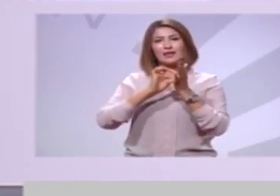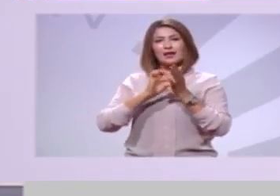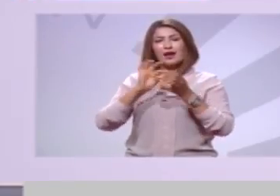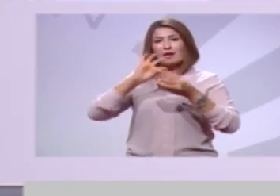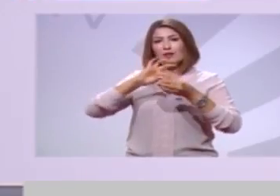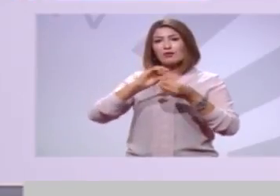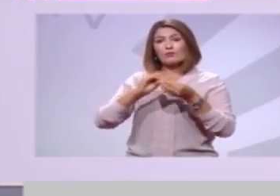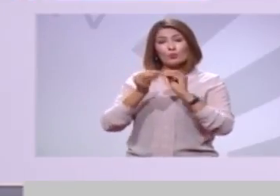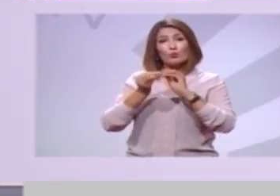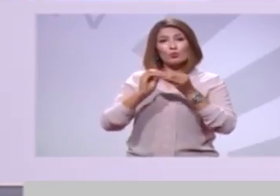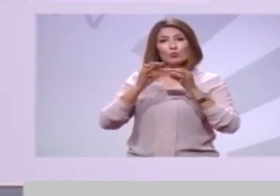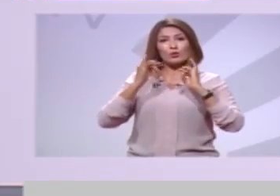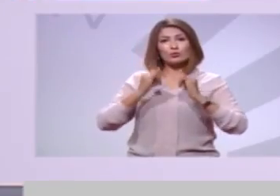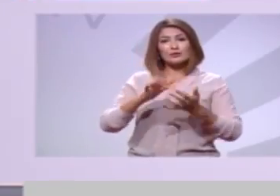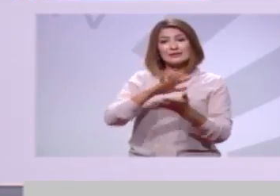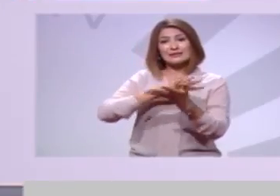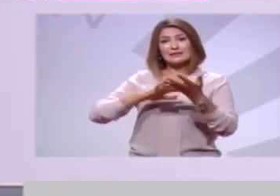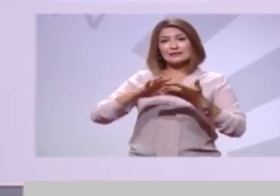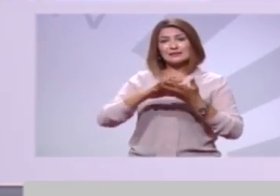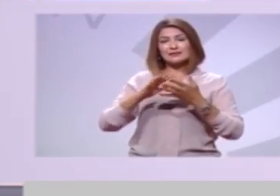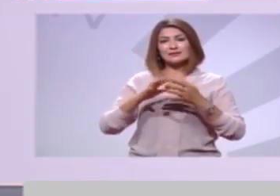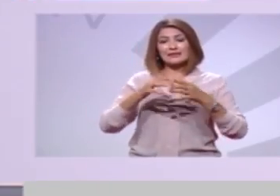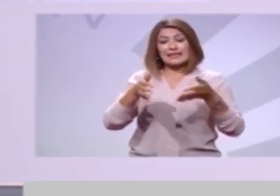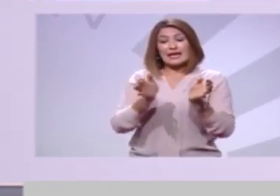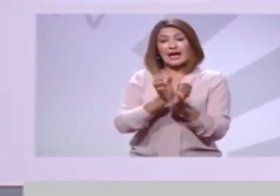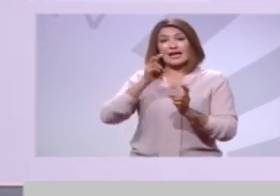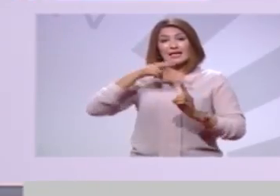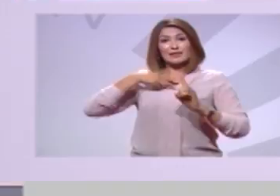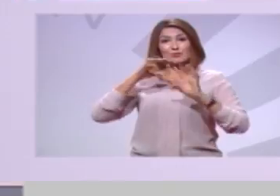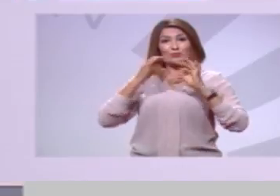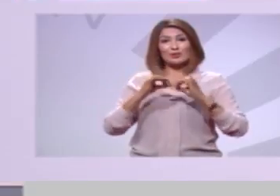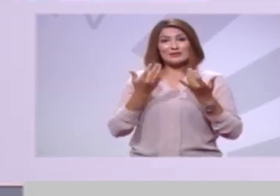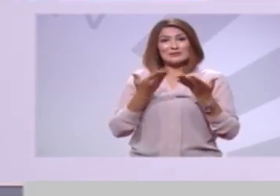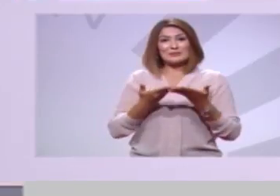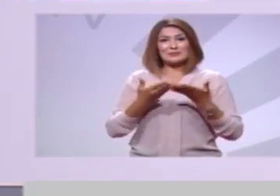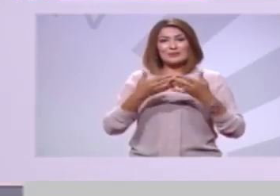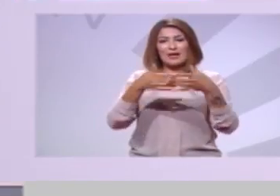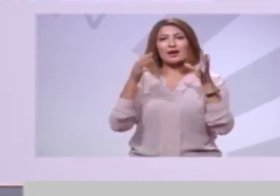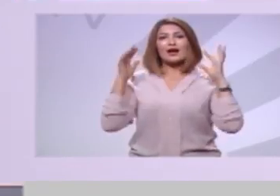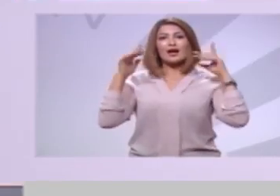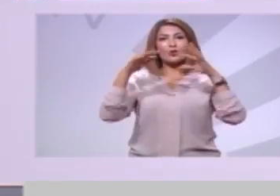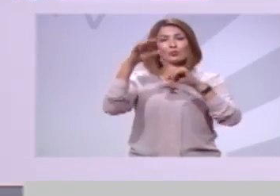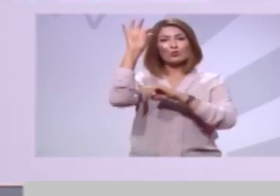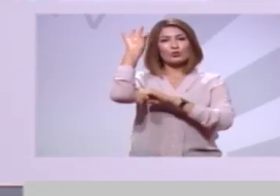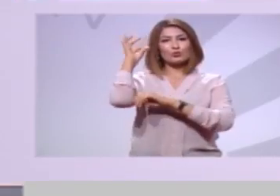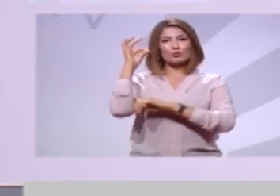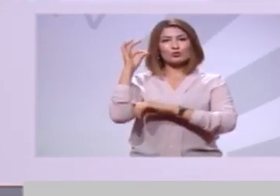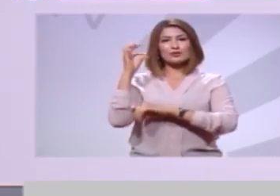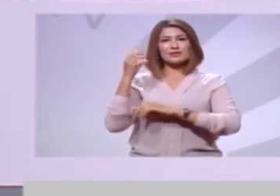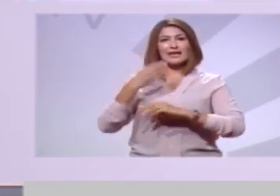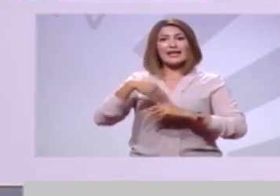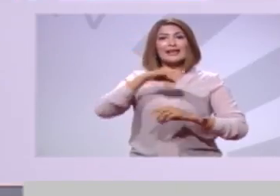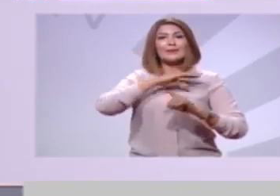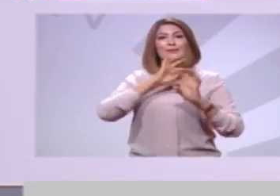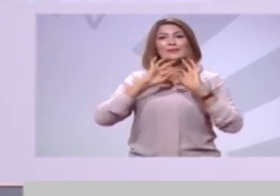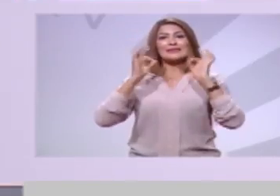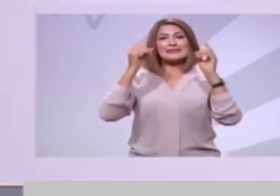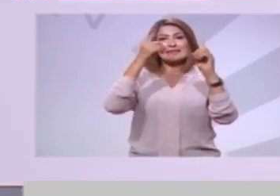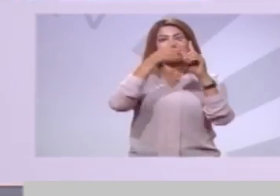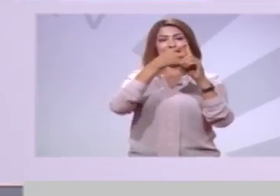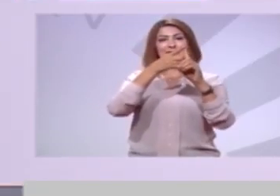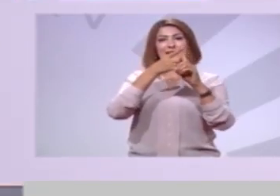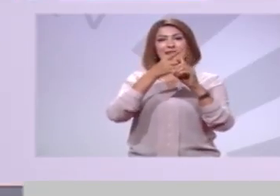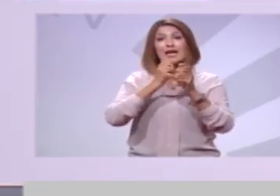كبير هلوموا لتونس كحزب مدني جاء غيرة على هذا الوطن لا